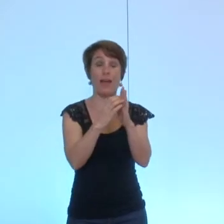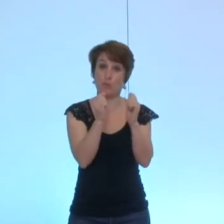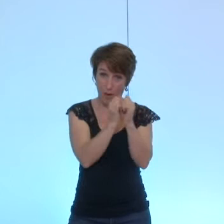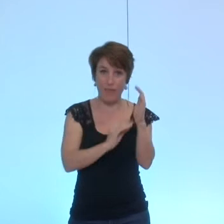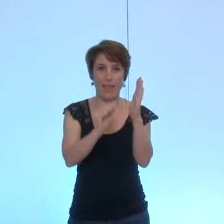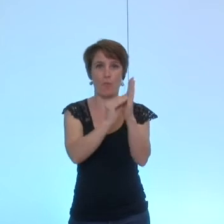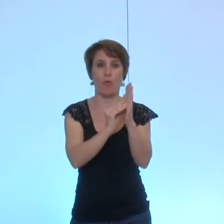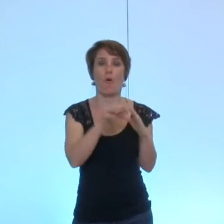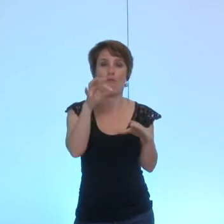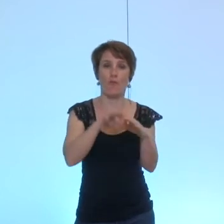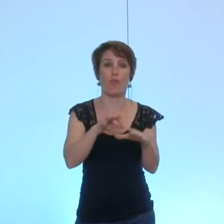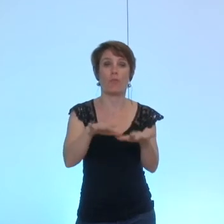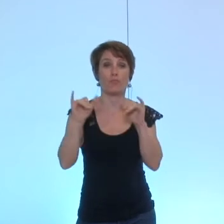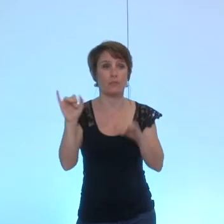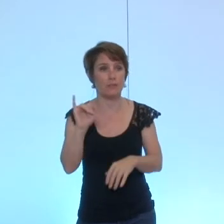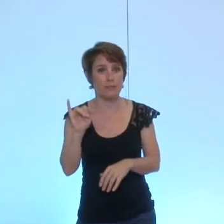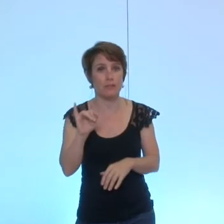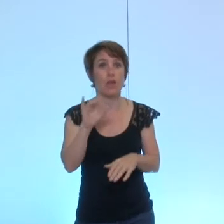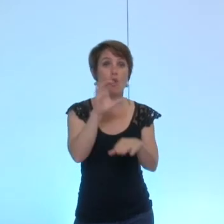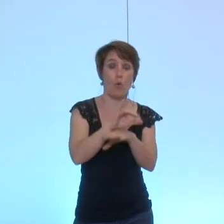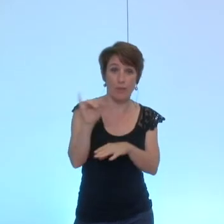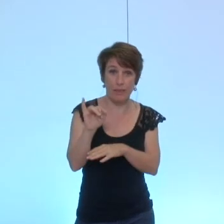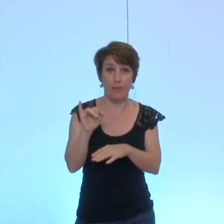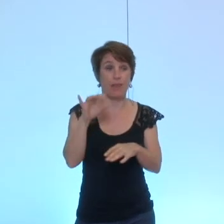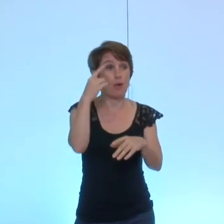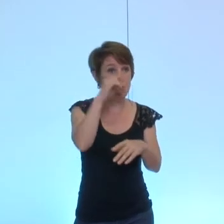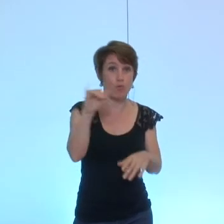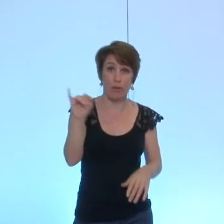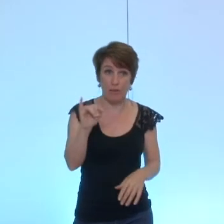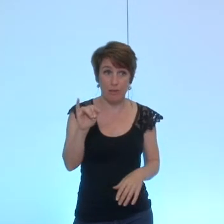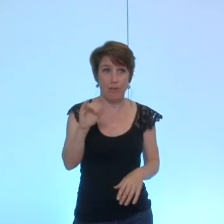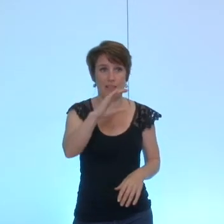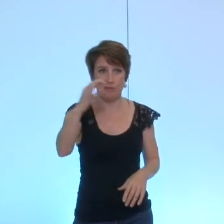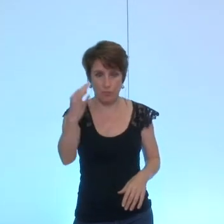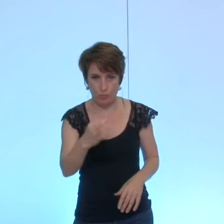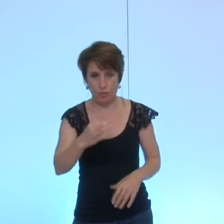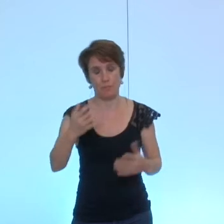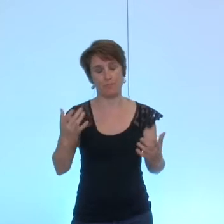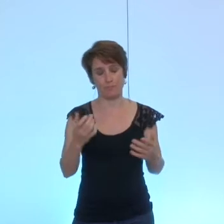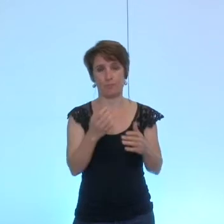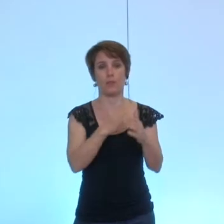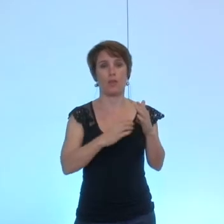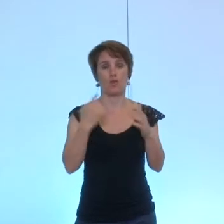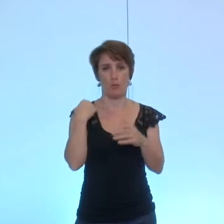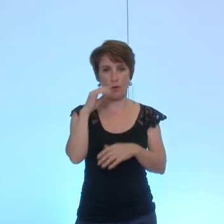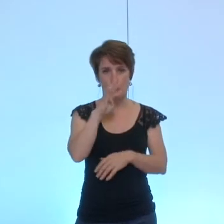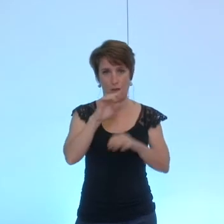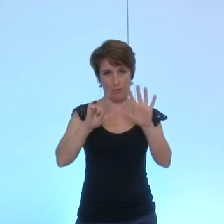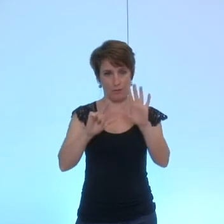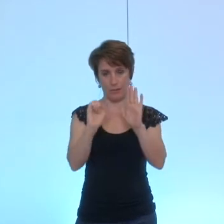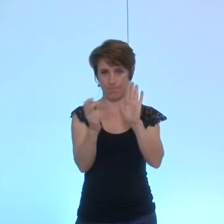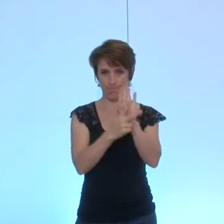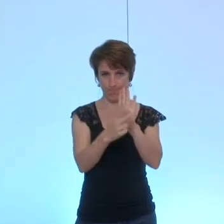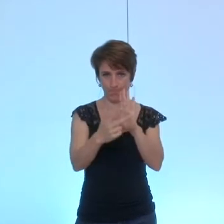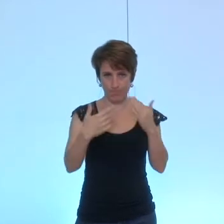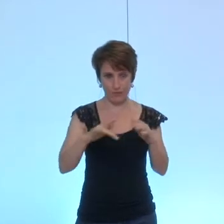délibération ainsi amendée qui s'abstient qui est contre qui est pour unanimité cette délibération 47